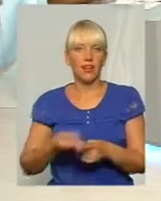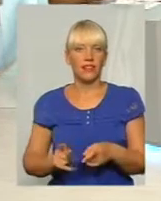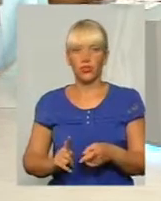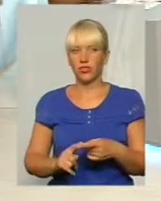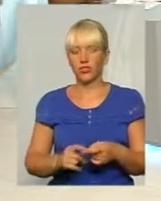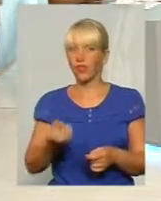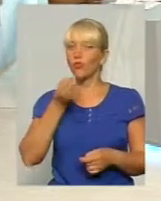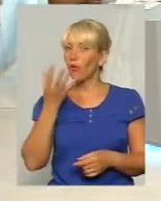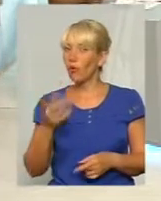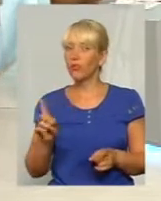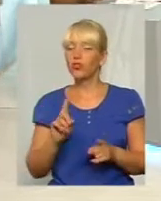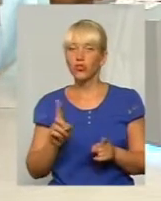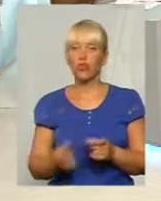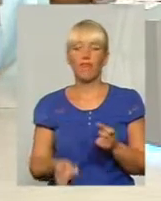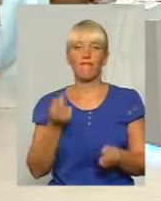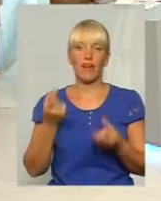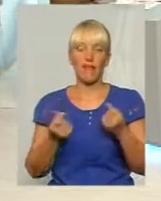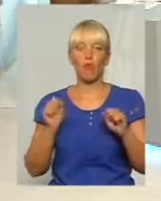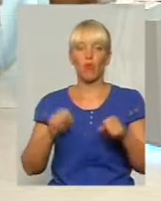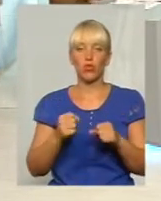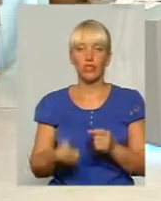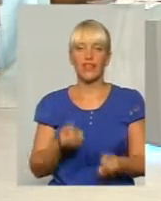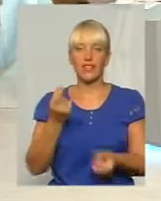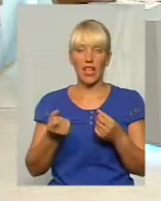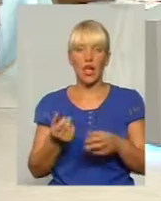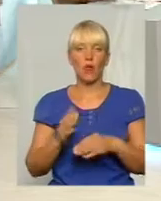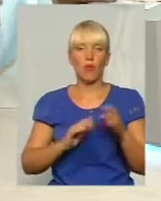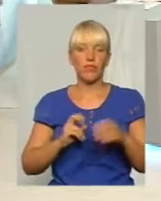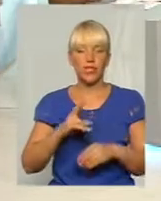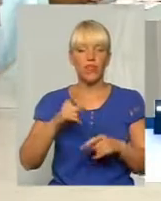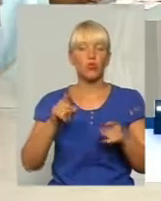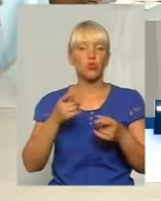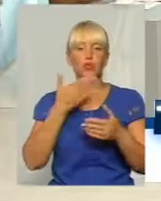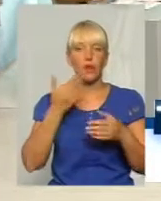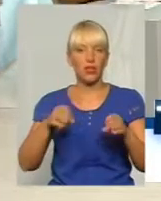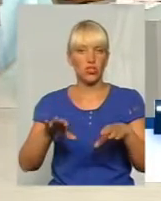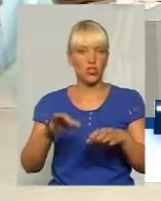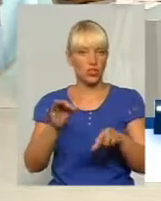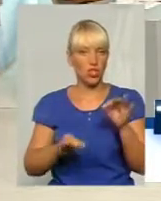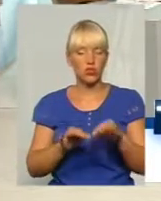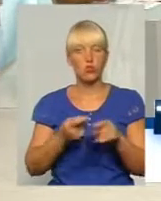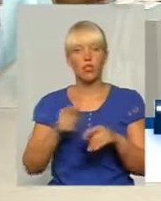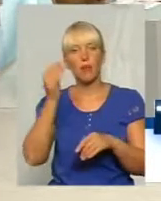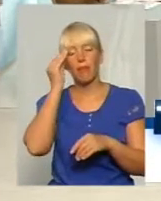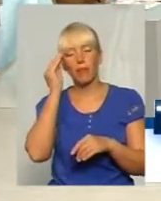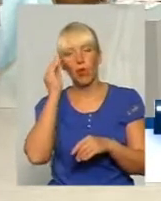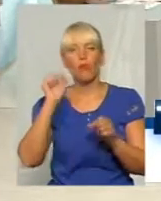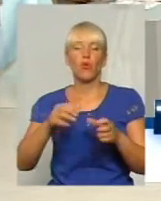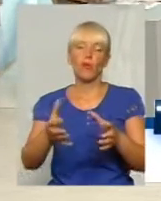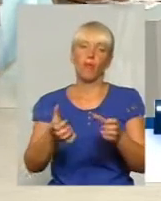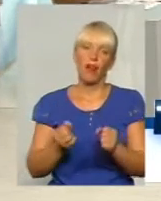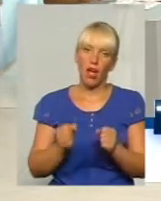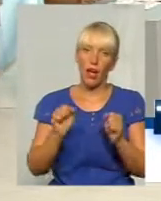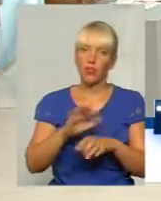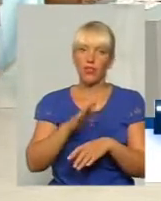Це добре, що виявляють, можливо виявляють корупціонери, тому що, знову ж таки, рішення суду немає, їх лише підозрюють. Може брали, може не брали. Але